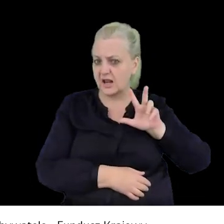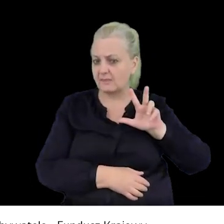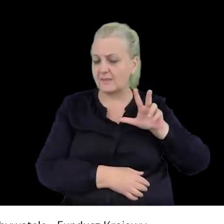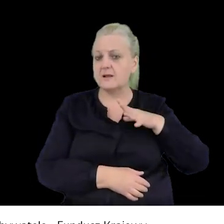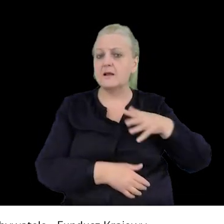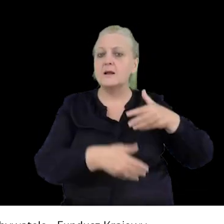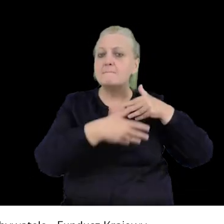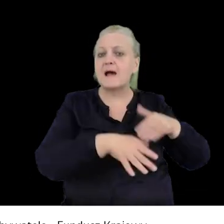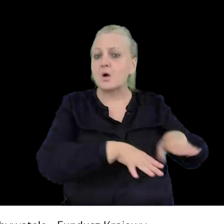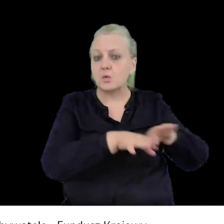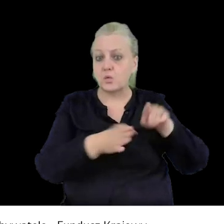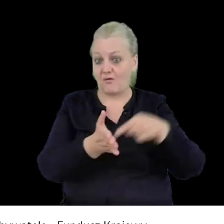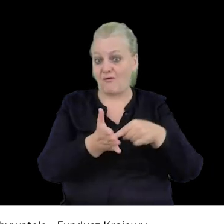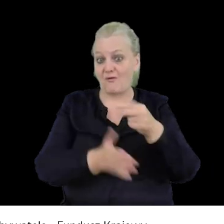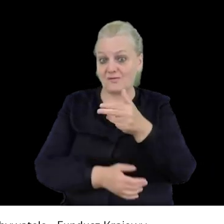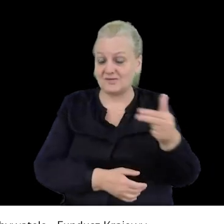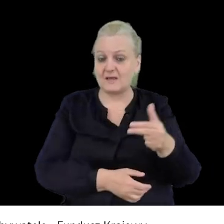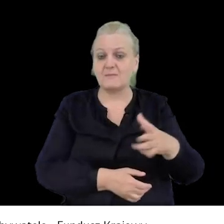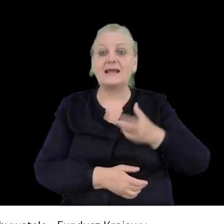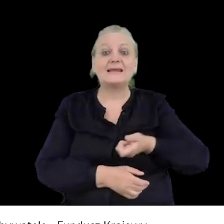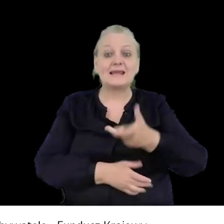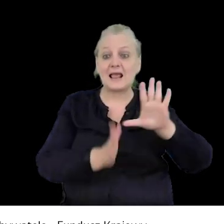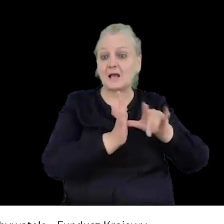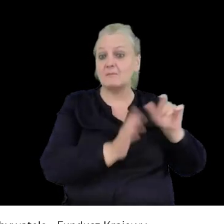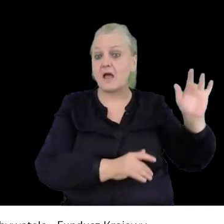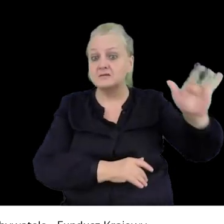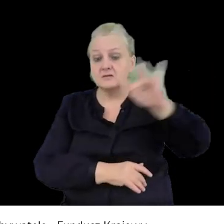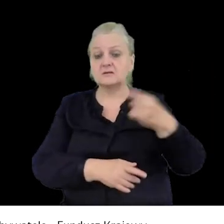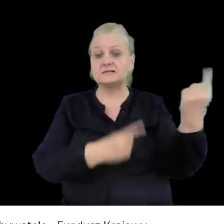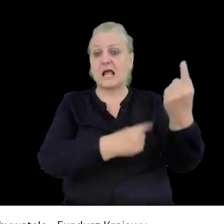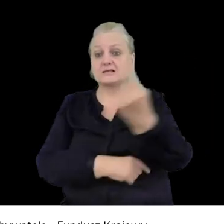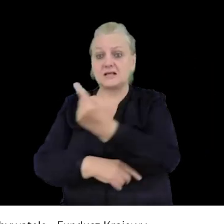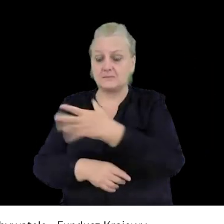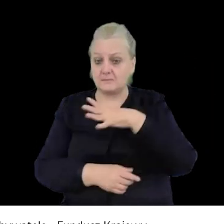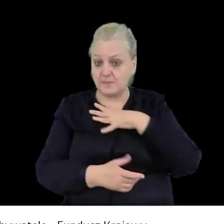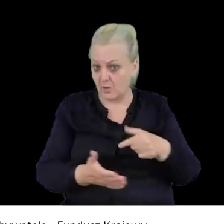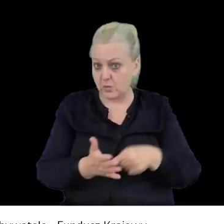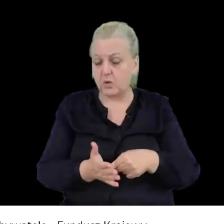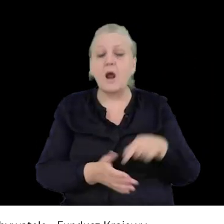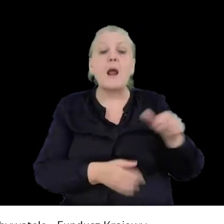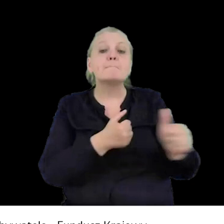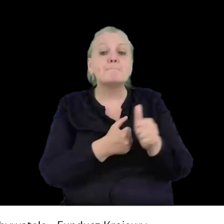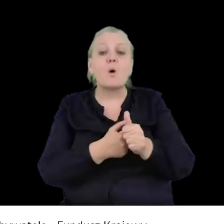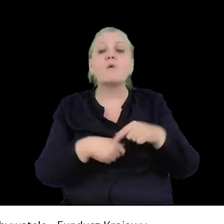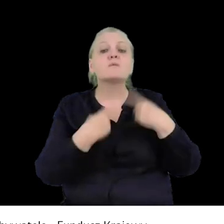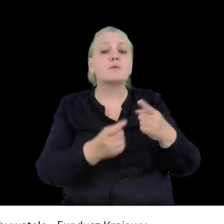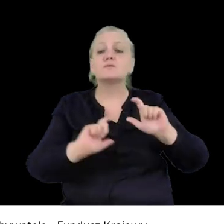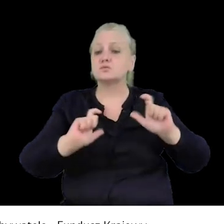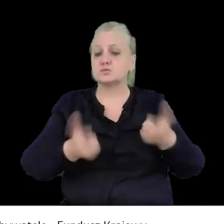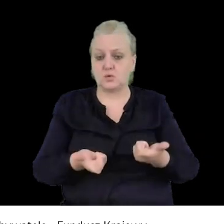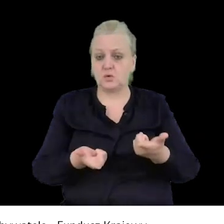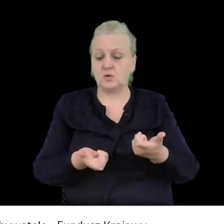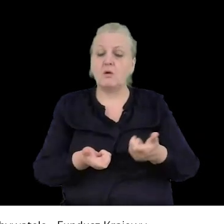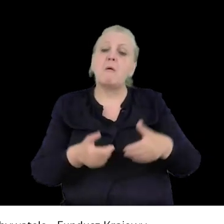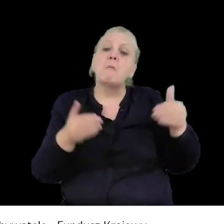marszu próbności, gdzie w paru miastach były marsze zakazane. I powód tego był podawany taki, że